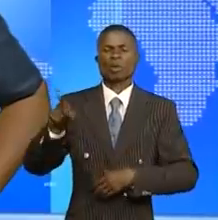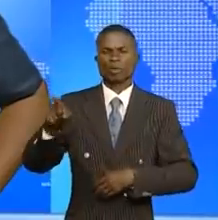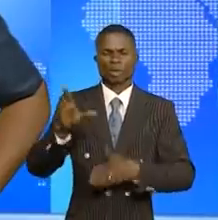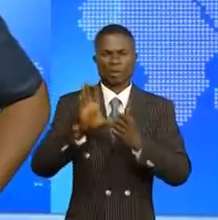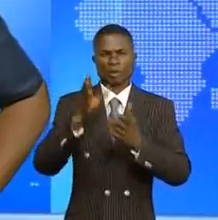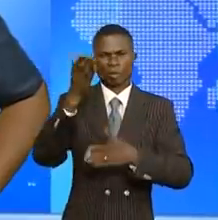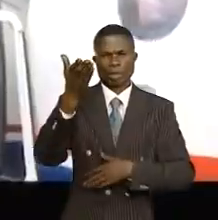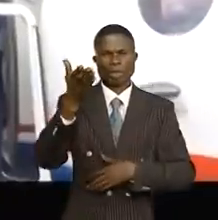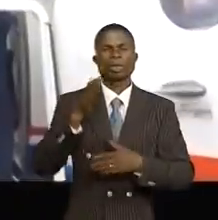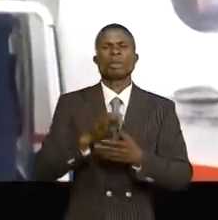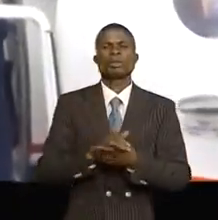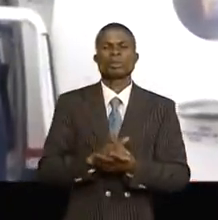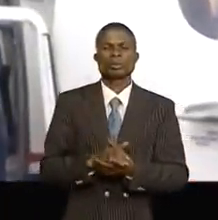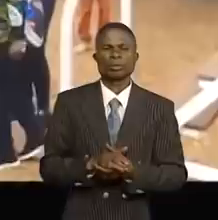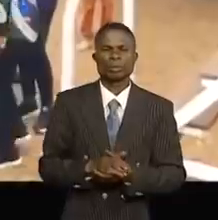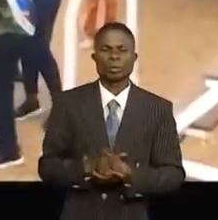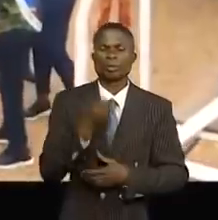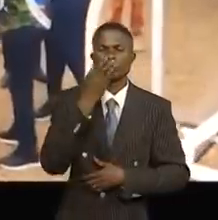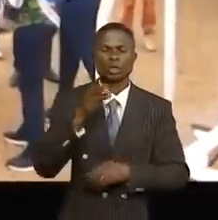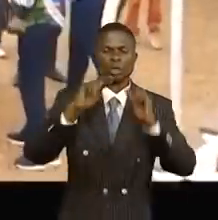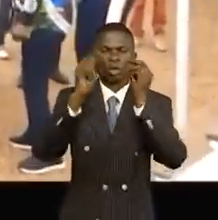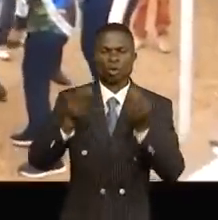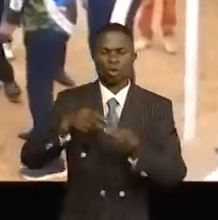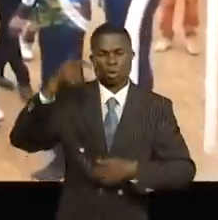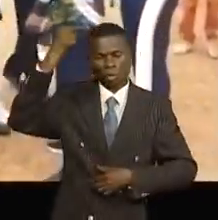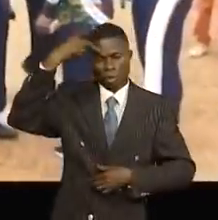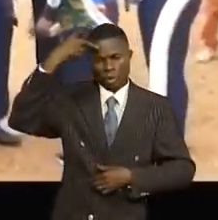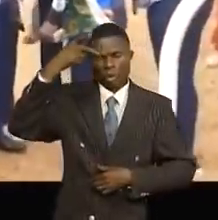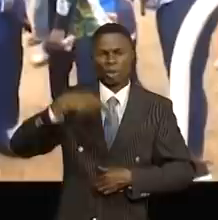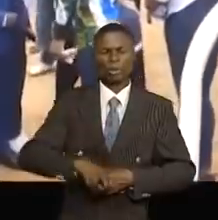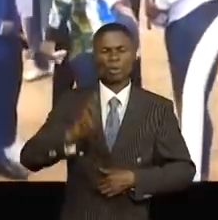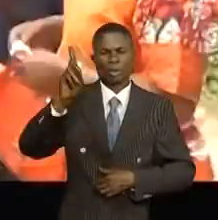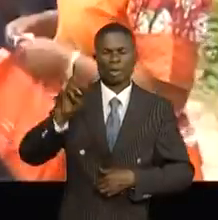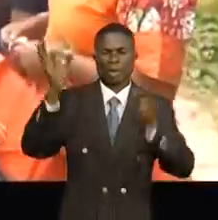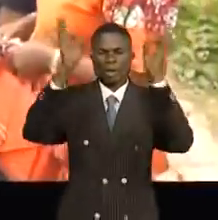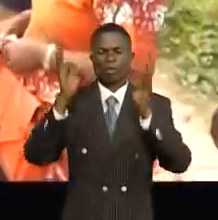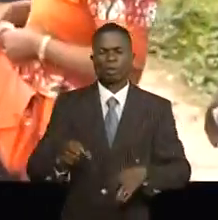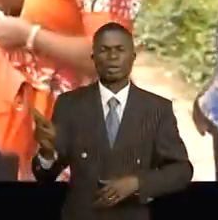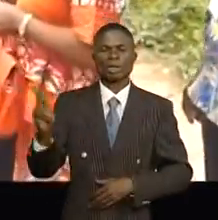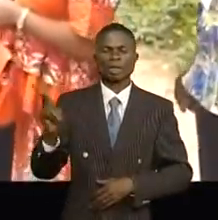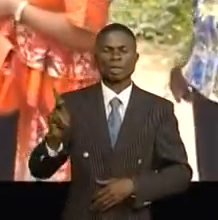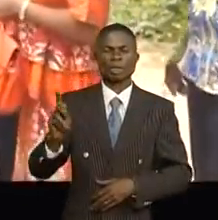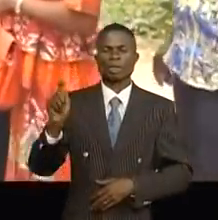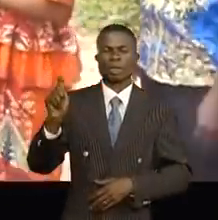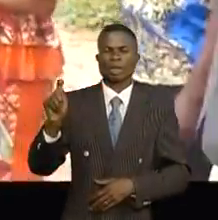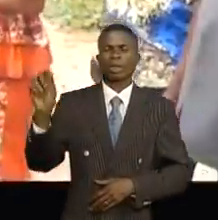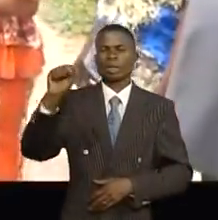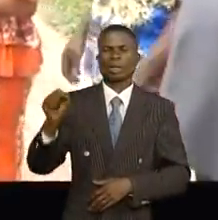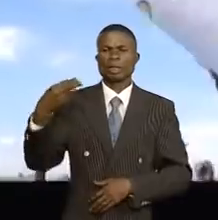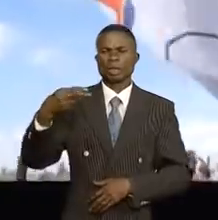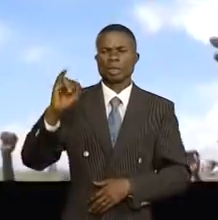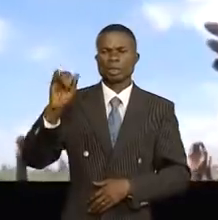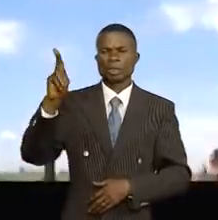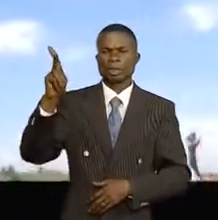Reportage. Les cadres du parti présidentiel UDPS, Fédération des Tchikapa, André Mouchongo Machara, ont